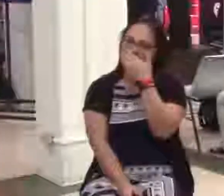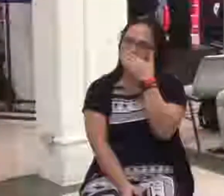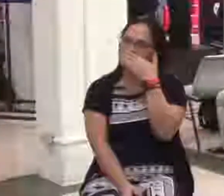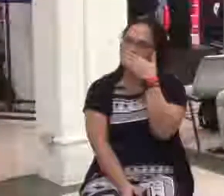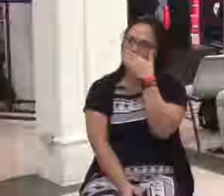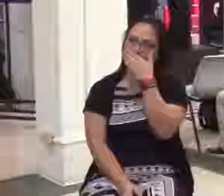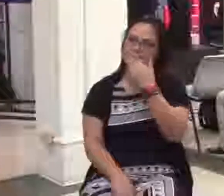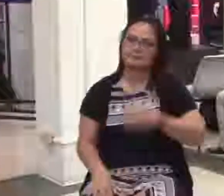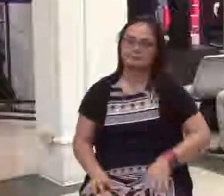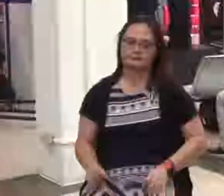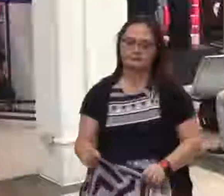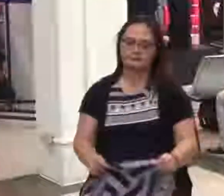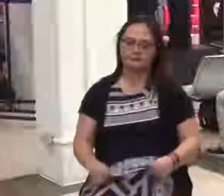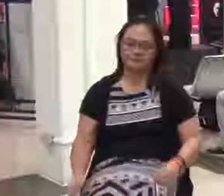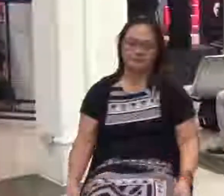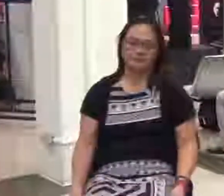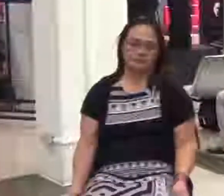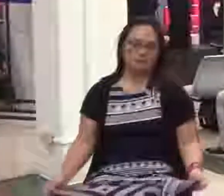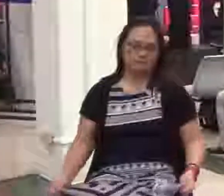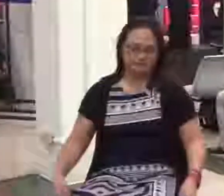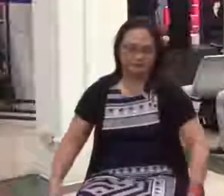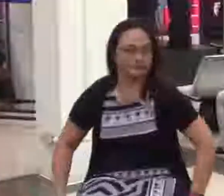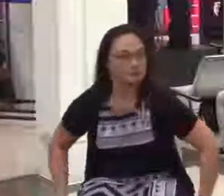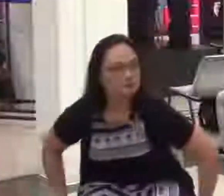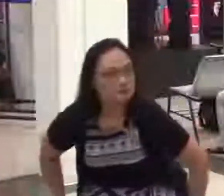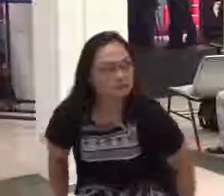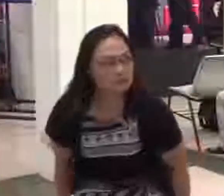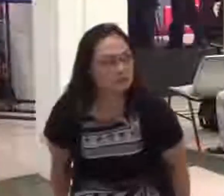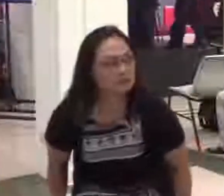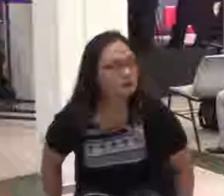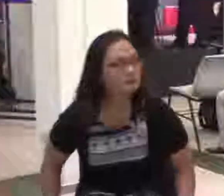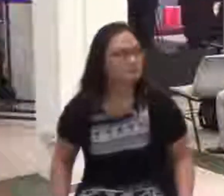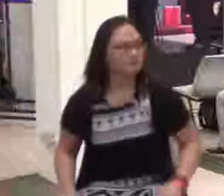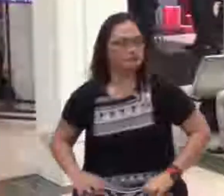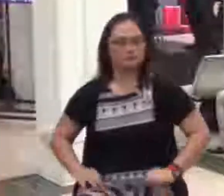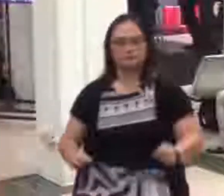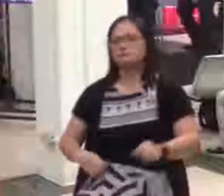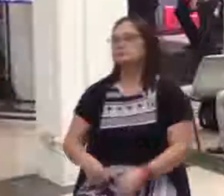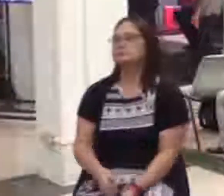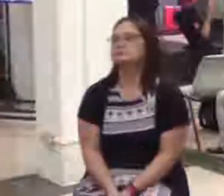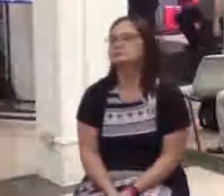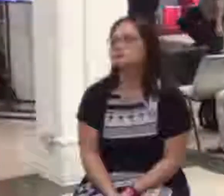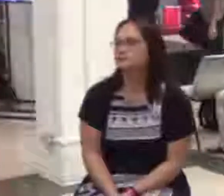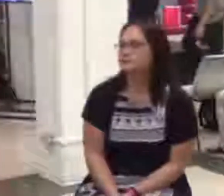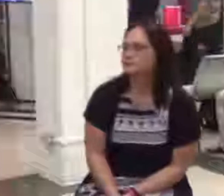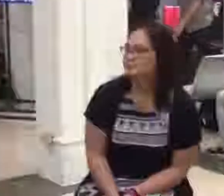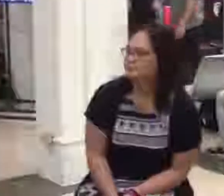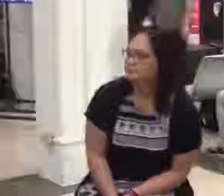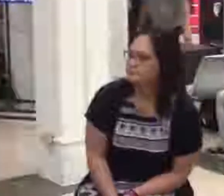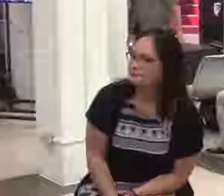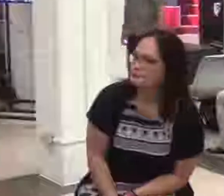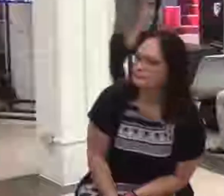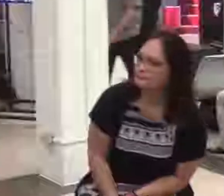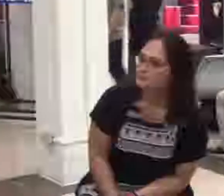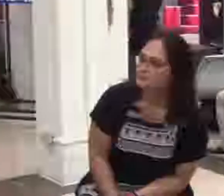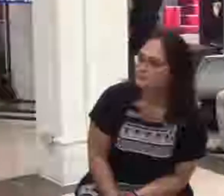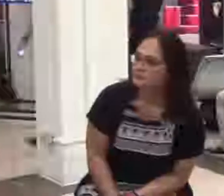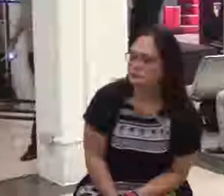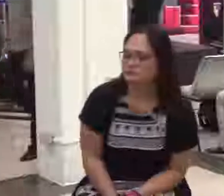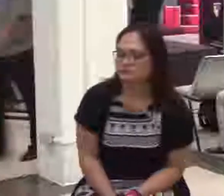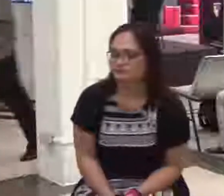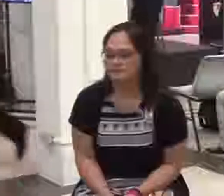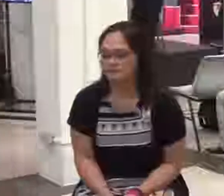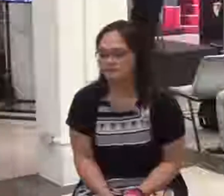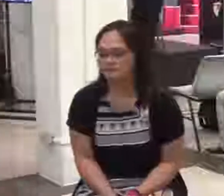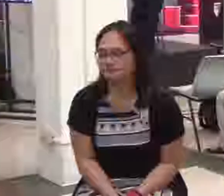Sa atin po mga tao, pag sinabing glory o kaya maluwalhati